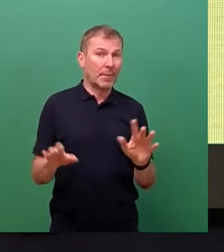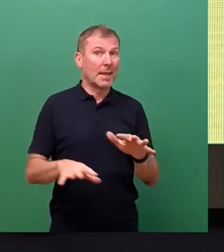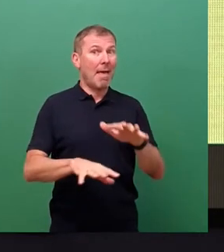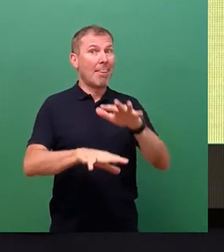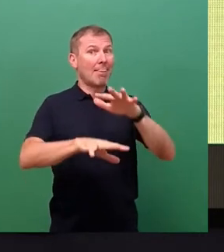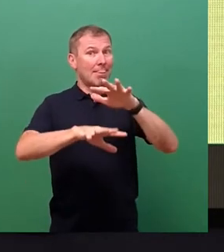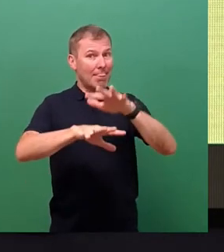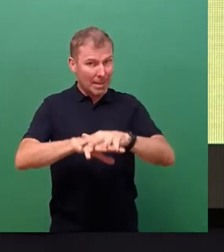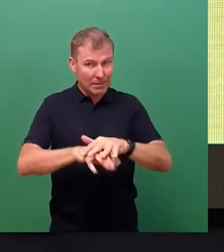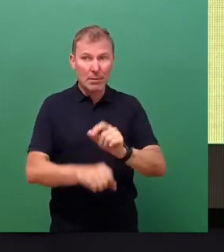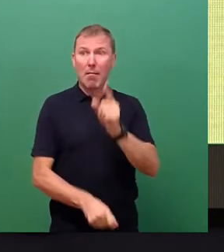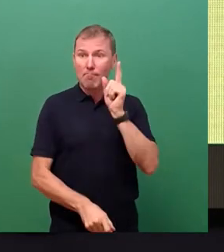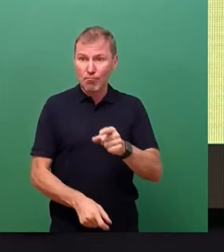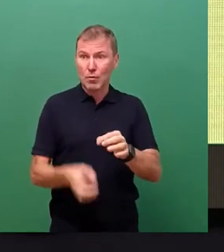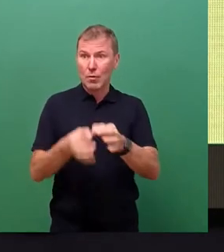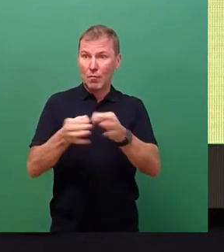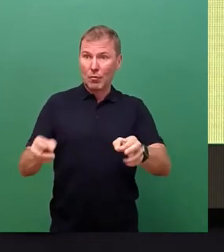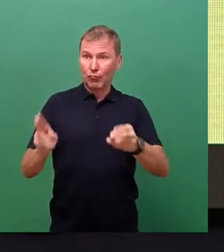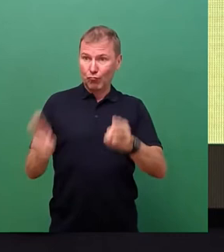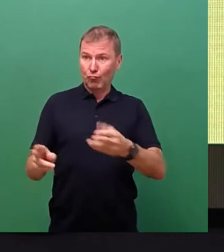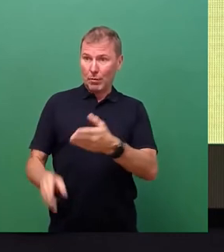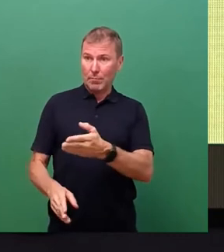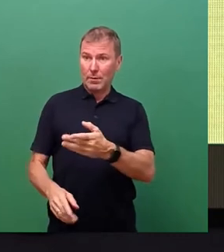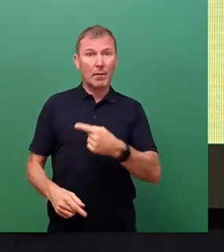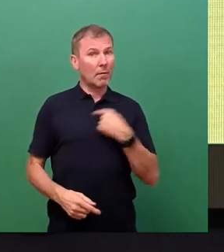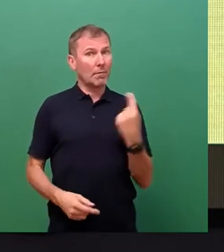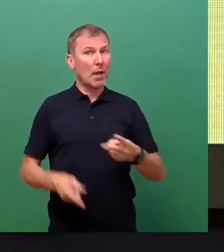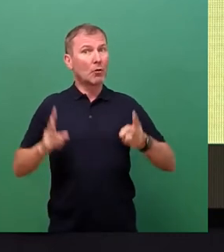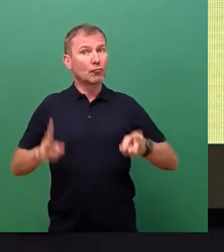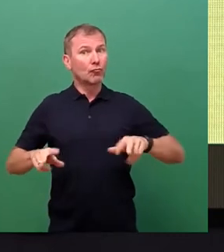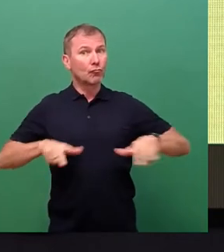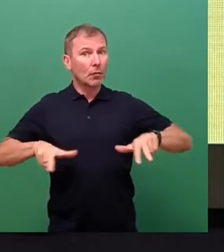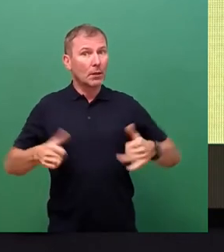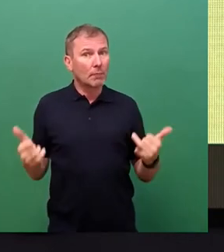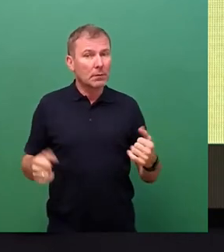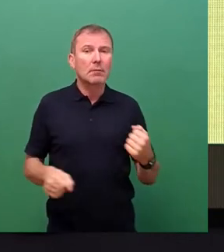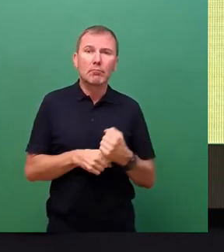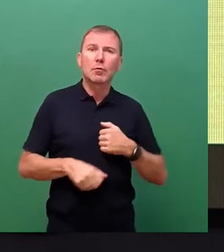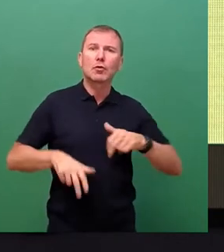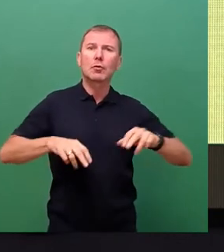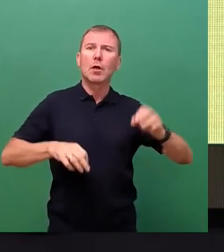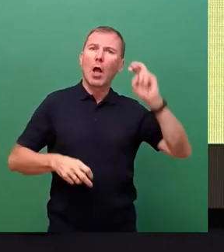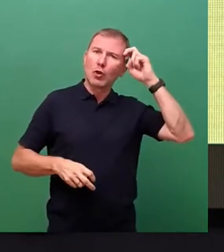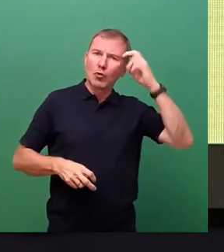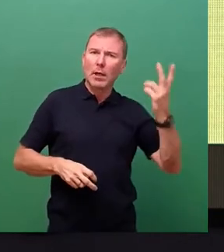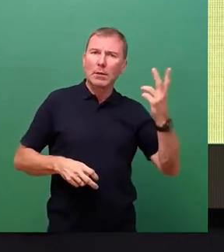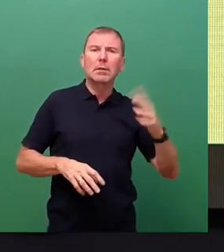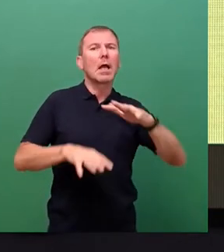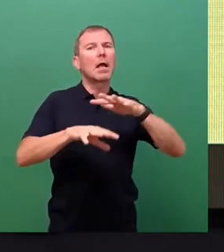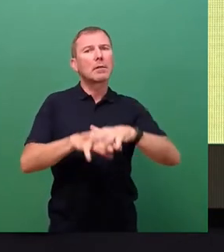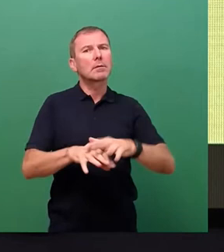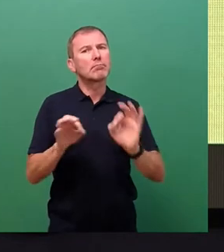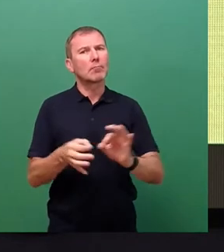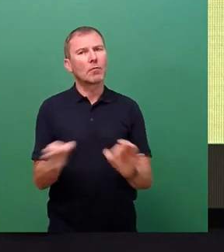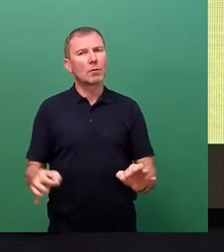stimmen und was wir als Stadt machen können, ist natürlich, Sorge dafür zu tragen, dass das Netz funktioniert. Wenn 300